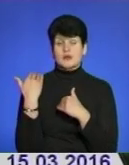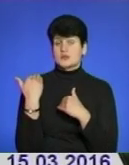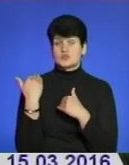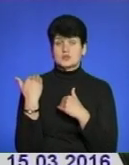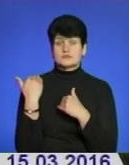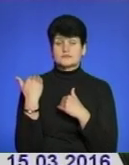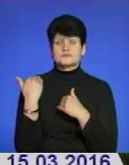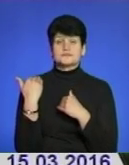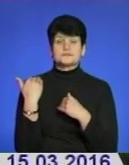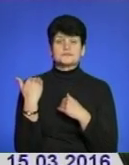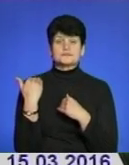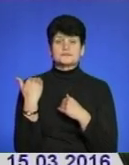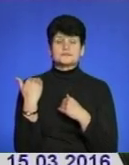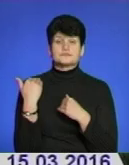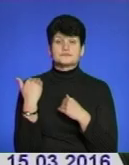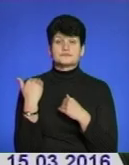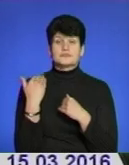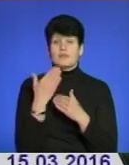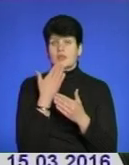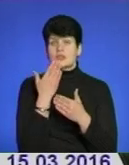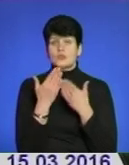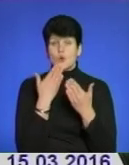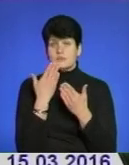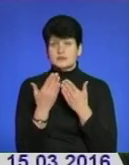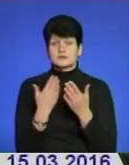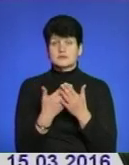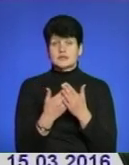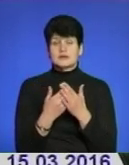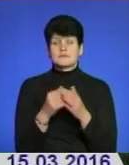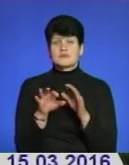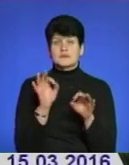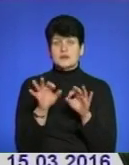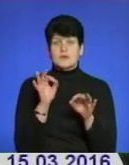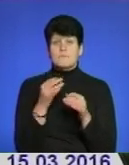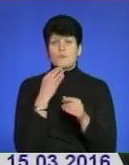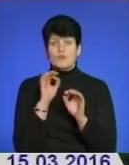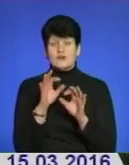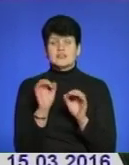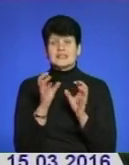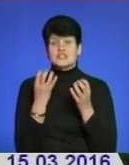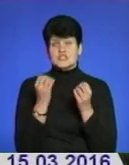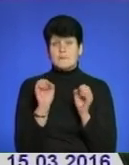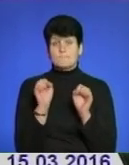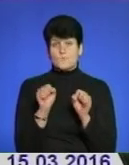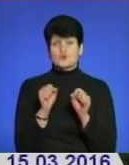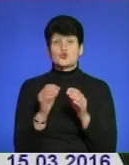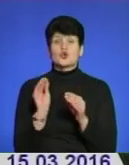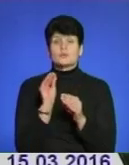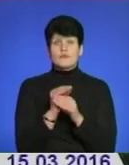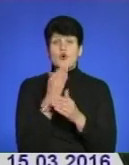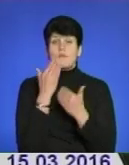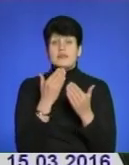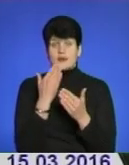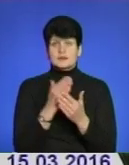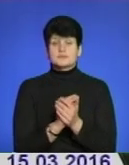допит або відібрання певних пояснень. Зараз вони ще можуть додатково опитати людину, це